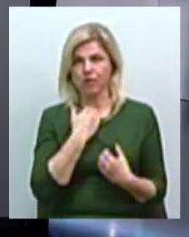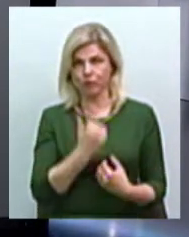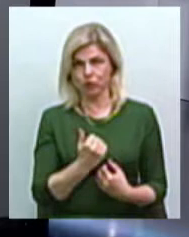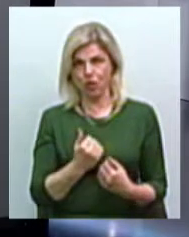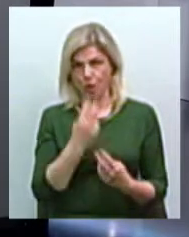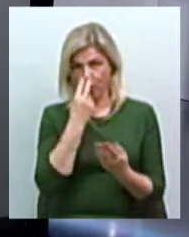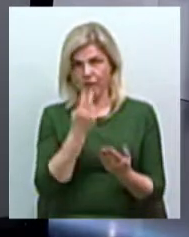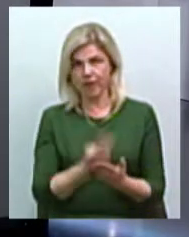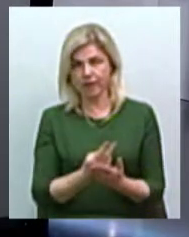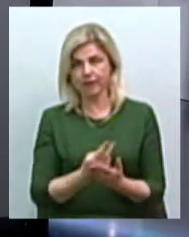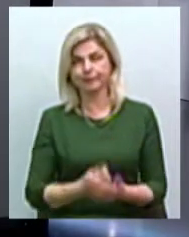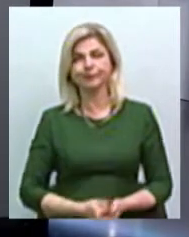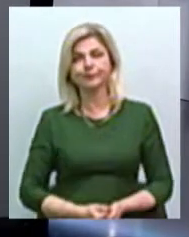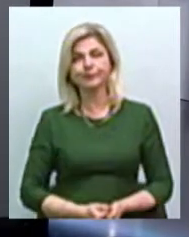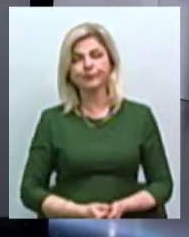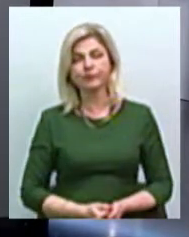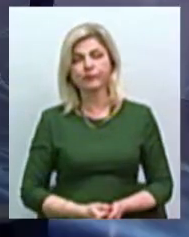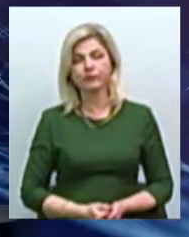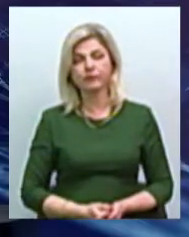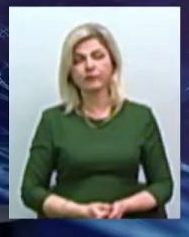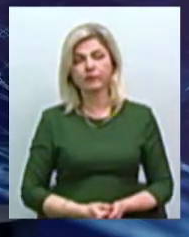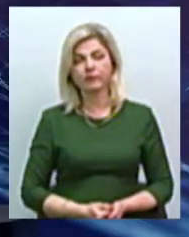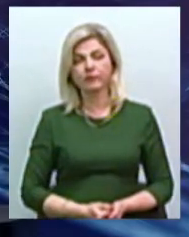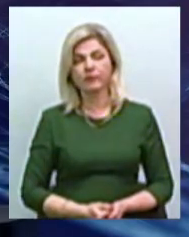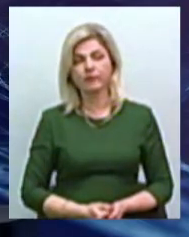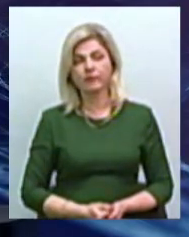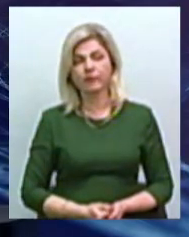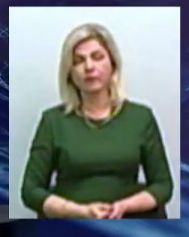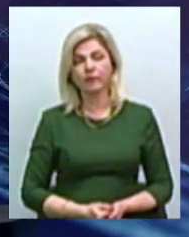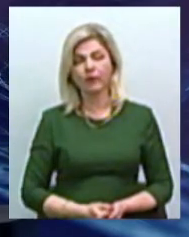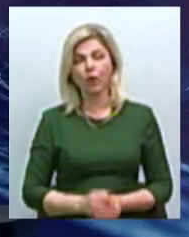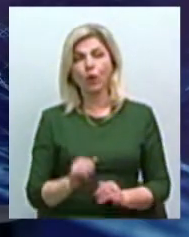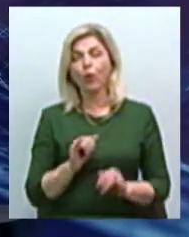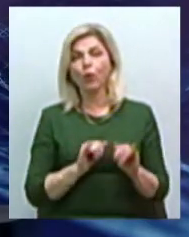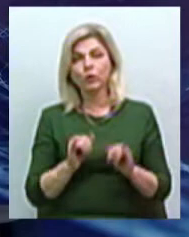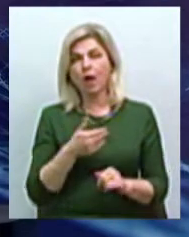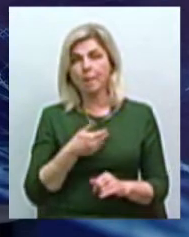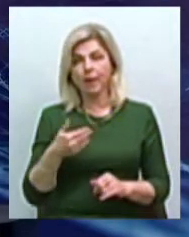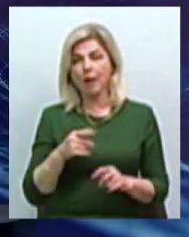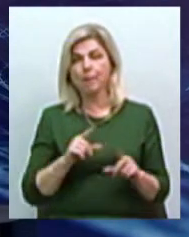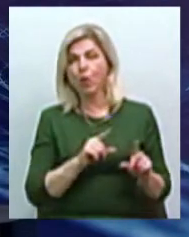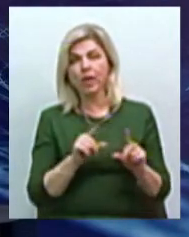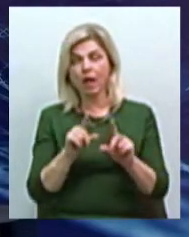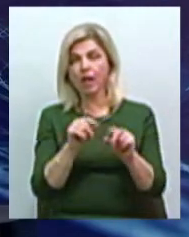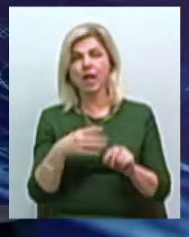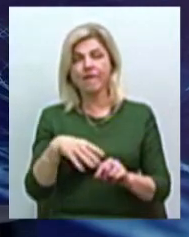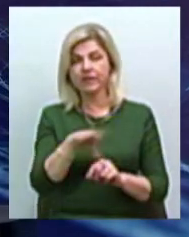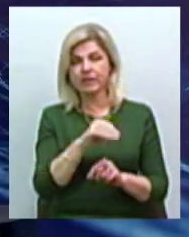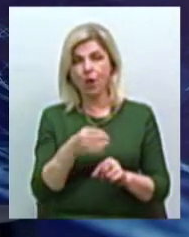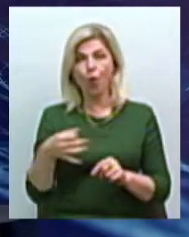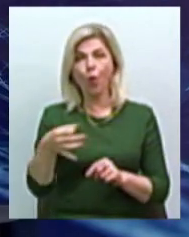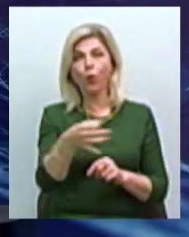коли ми не ткнемся, а ми проїхали все старостинські округи, і ми